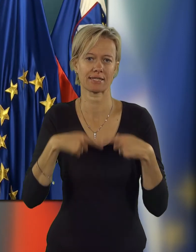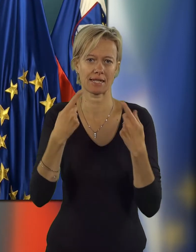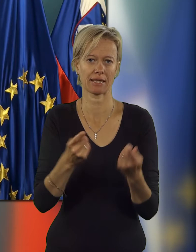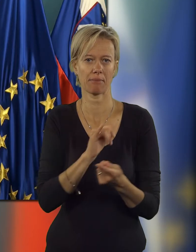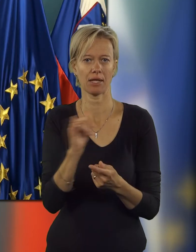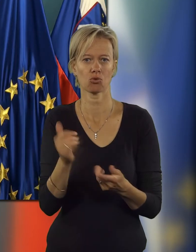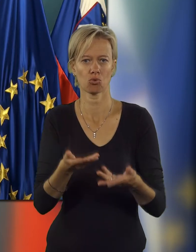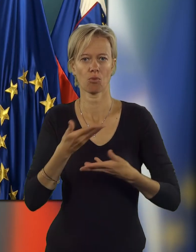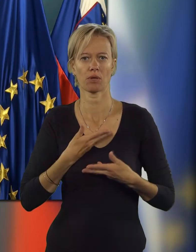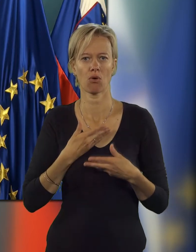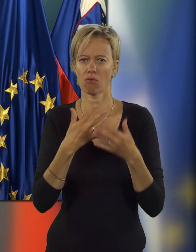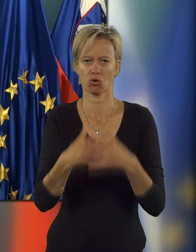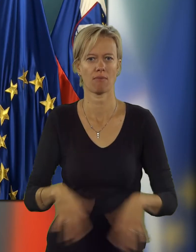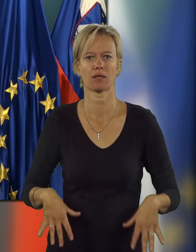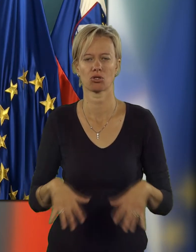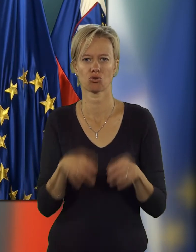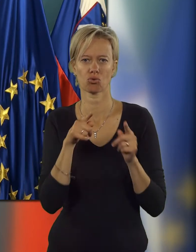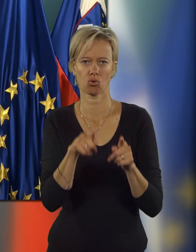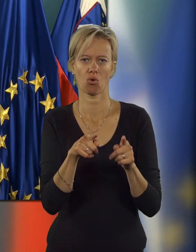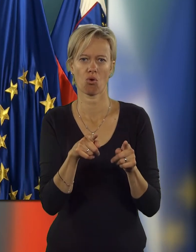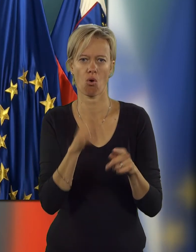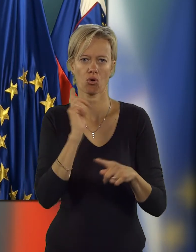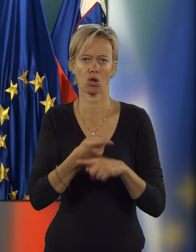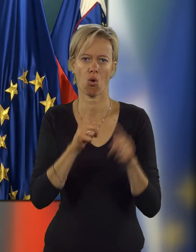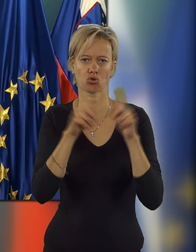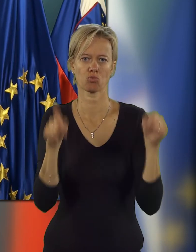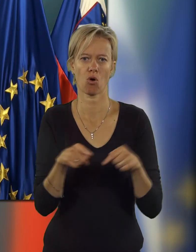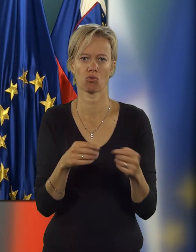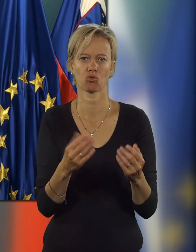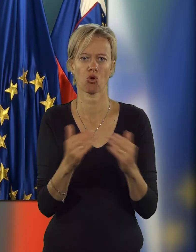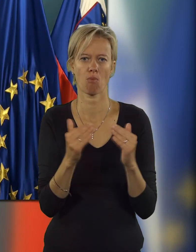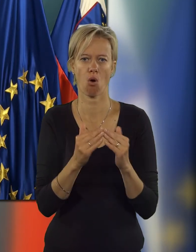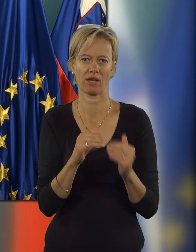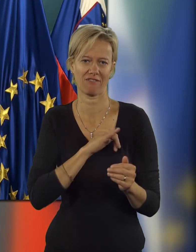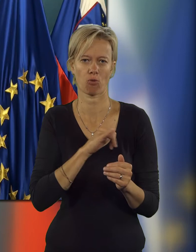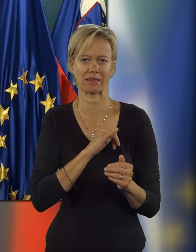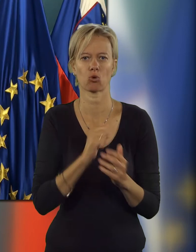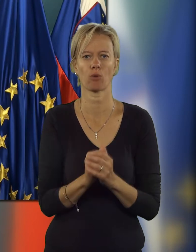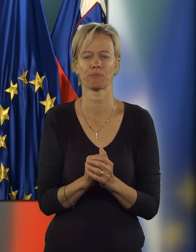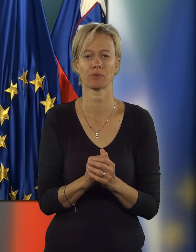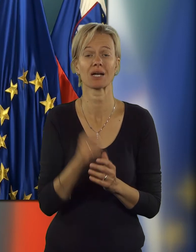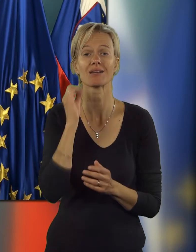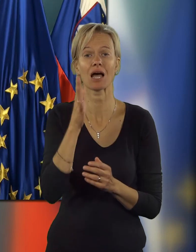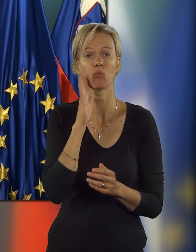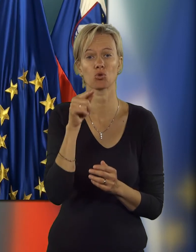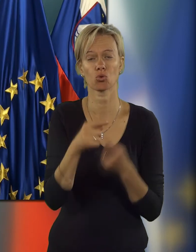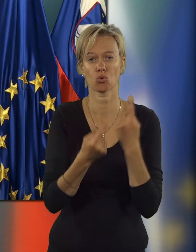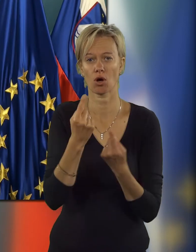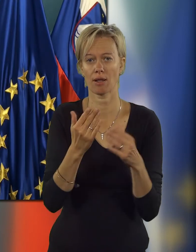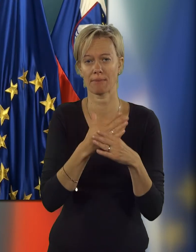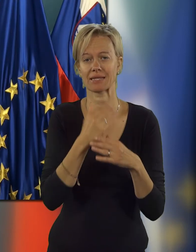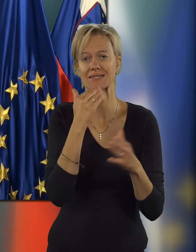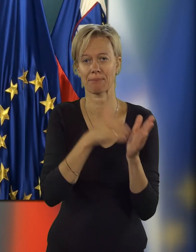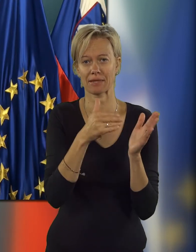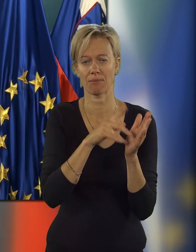potem bo naslednjem letu dobil avtomatično to odločbo na dom informativno. Kdaj se bo to